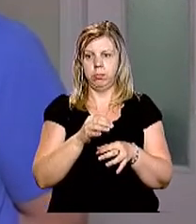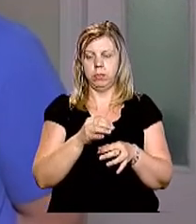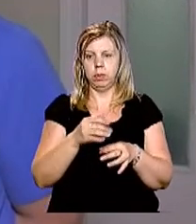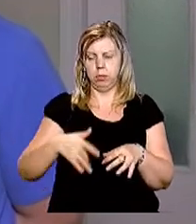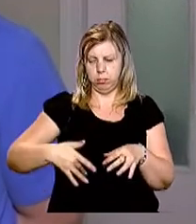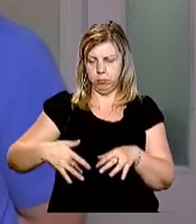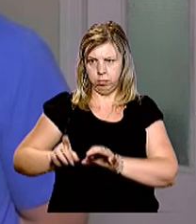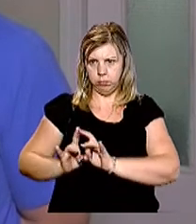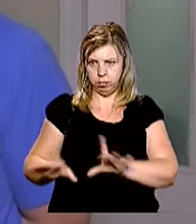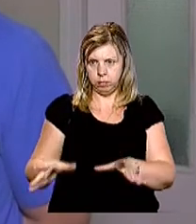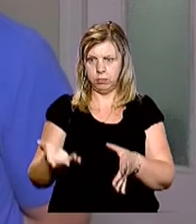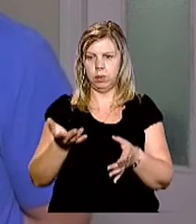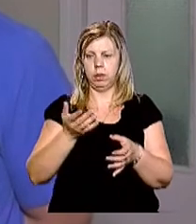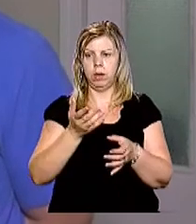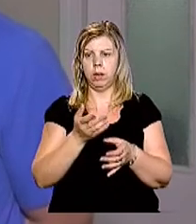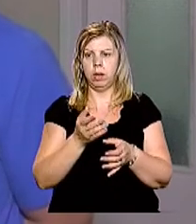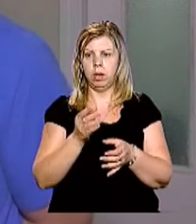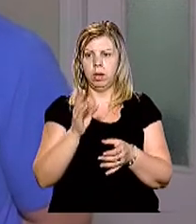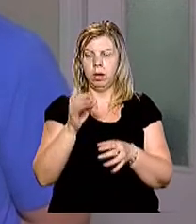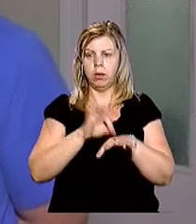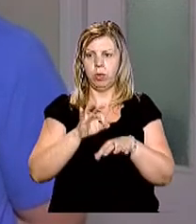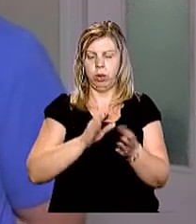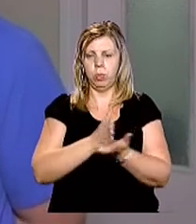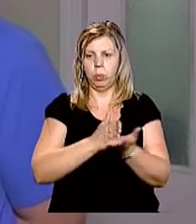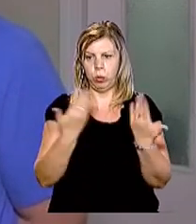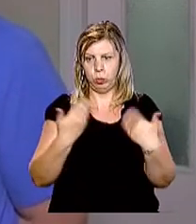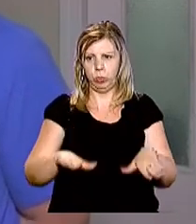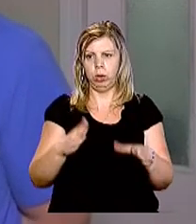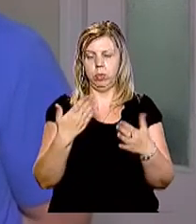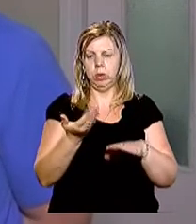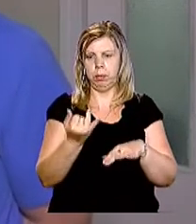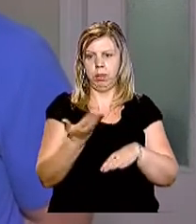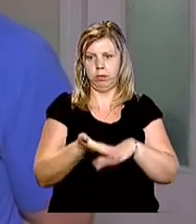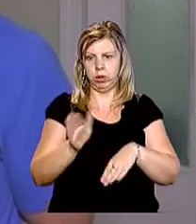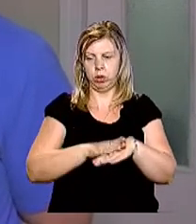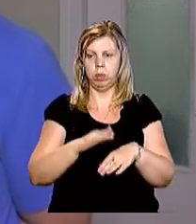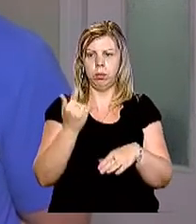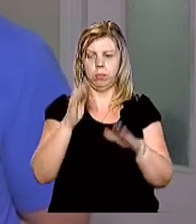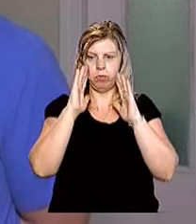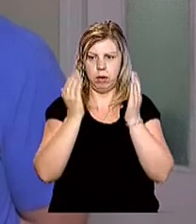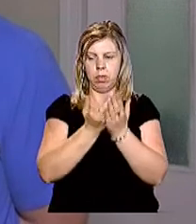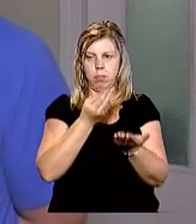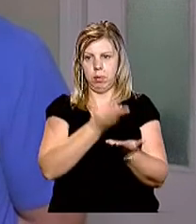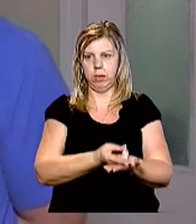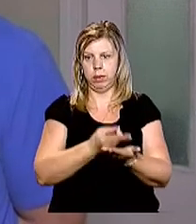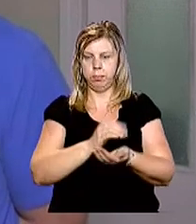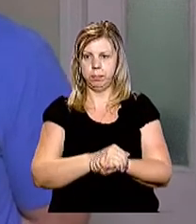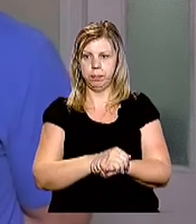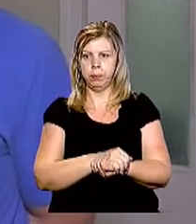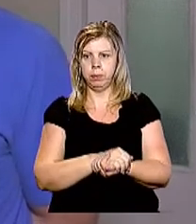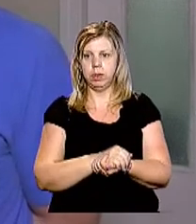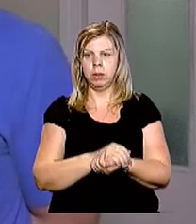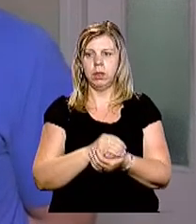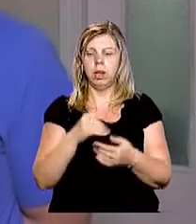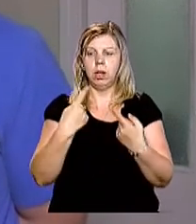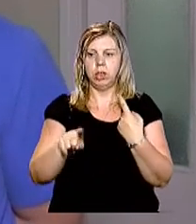лівобічний гемопнеумоторакс, хворий прооперований, зараз у вкрай важкому, але стабільному стані він зараз перебуває у реанімаційному відділенні.